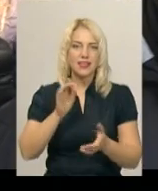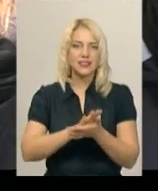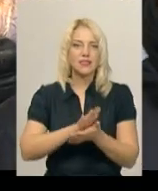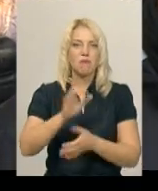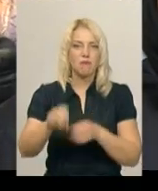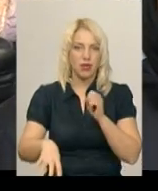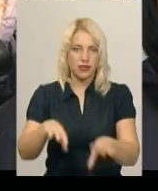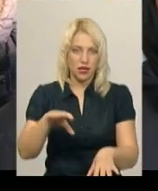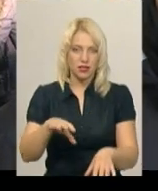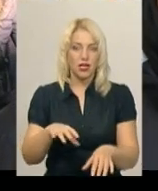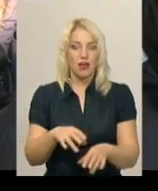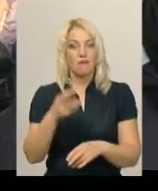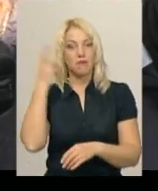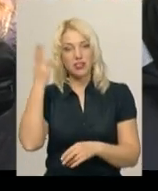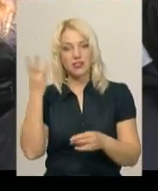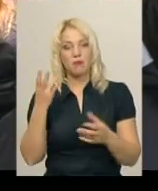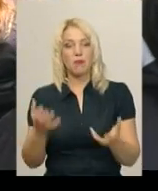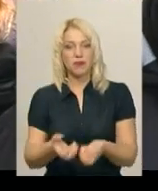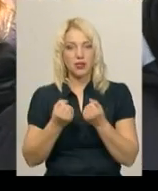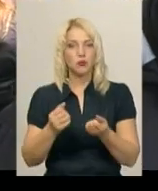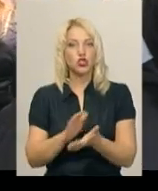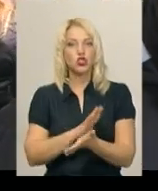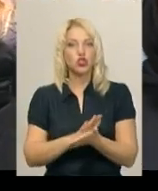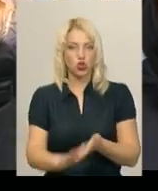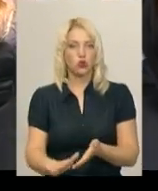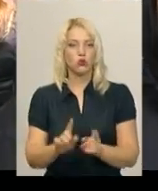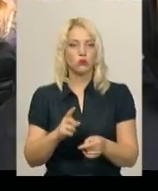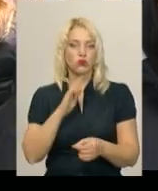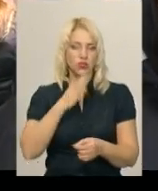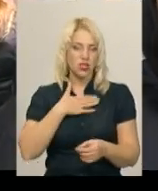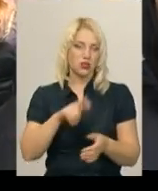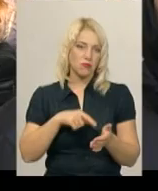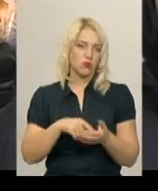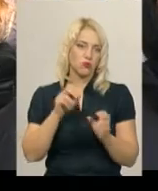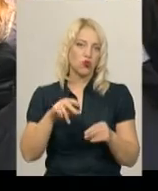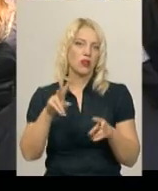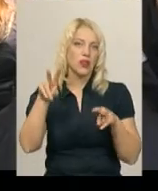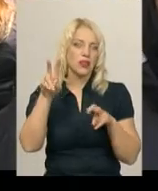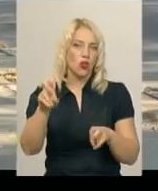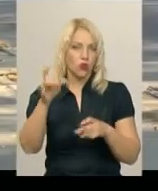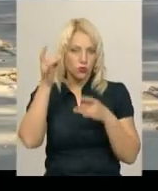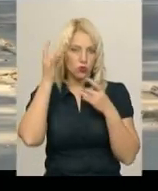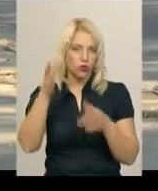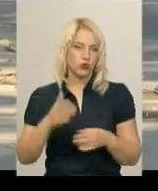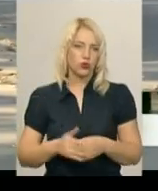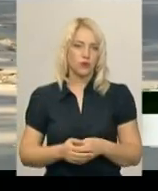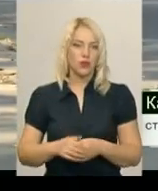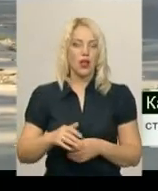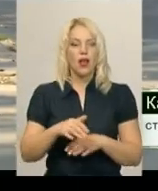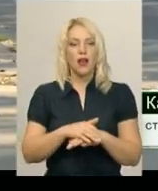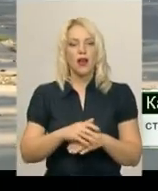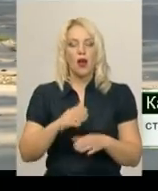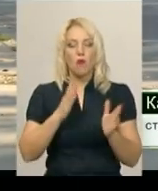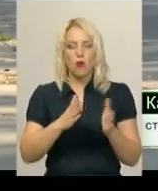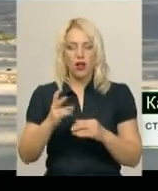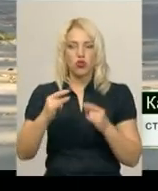підтримувати чистоту, напевно, що наше місто можна вважати талоном культури». «Народна мудрість каже, порядок на